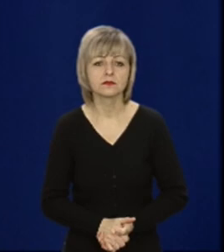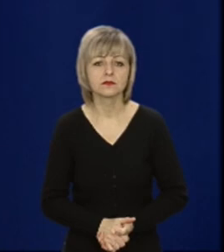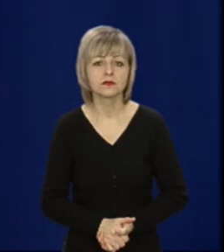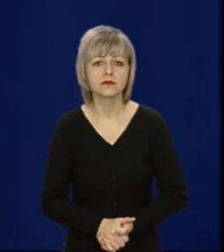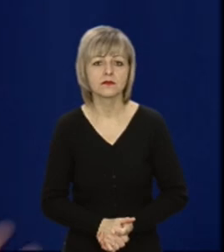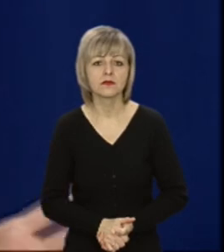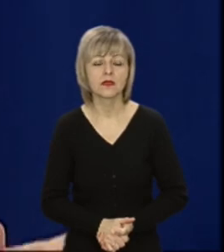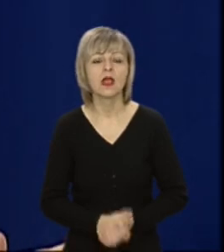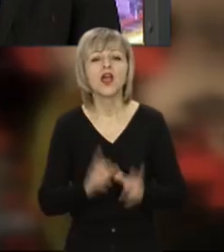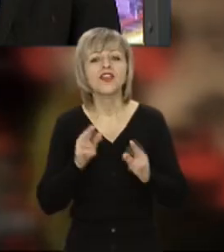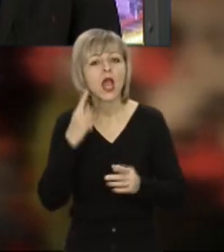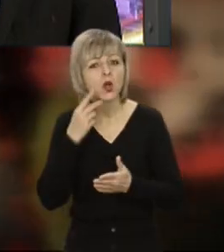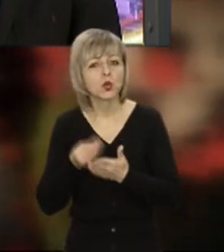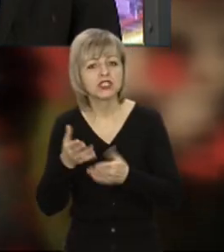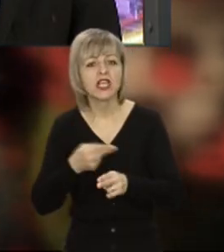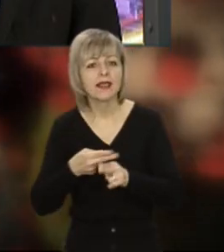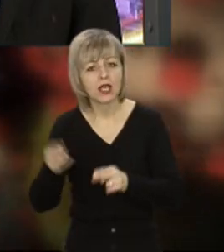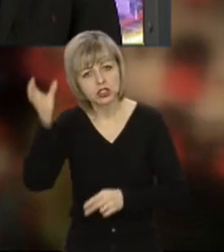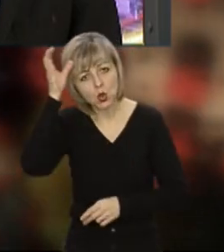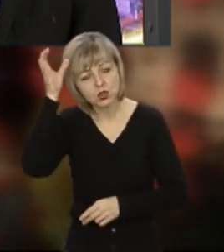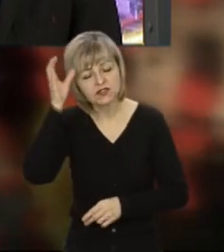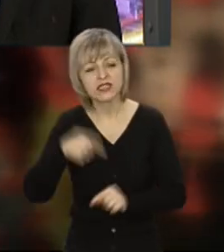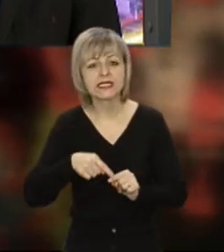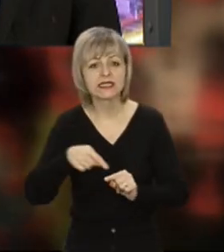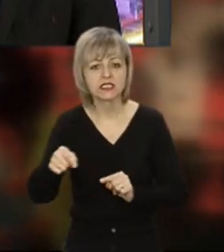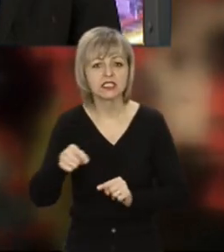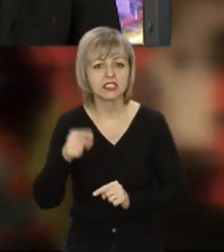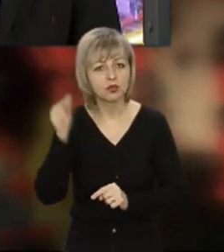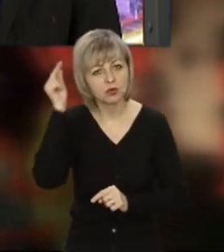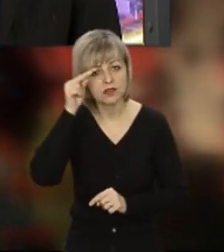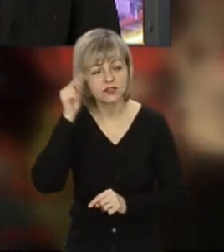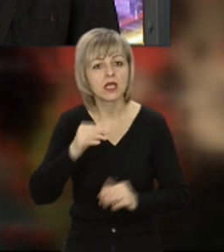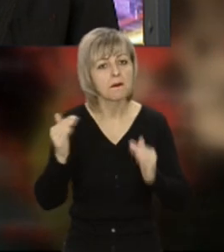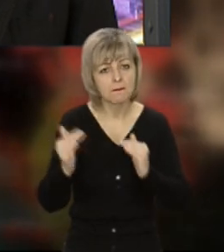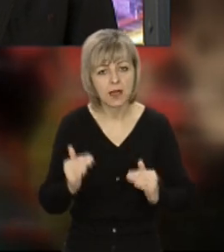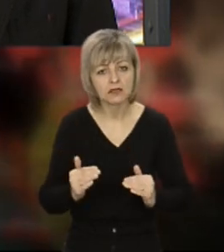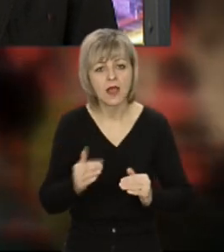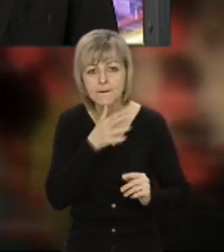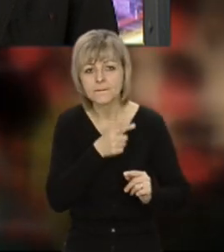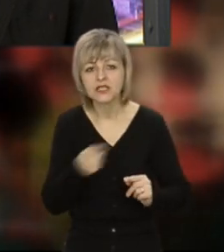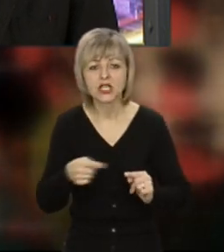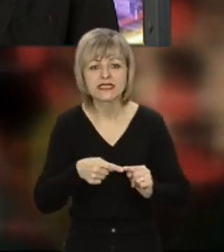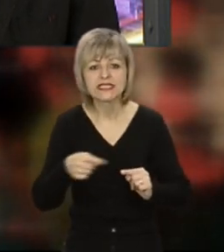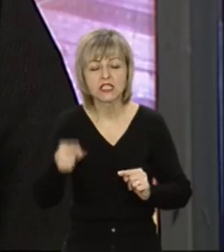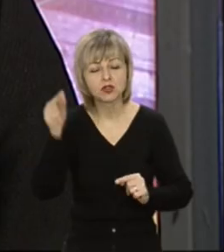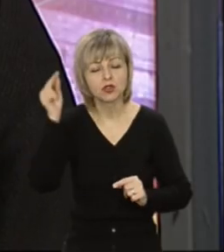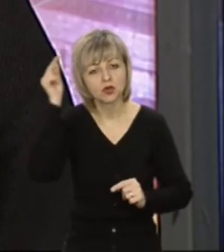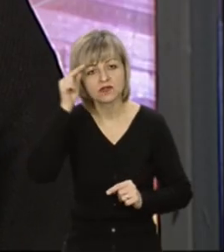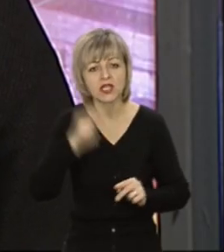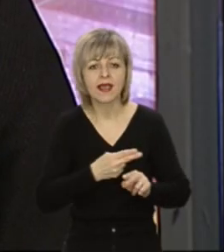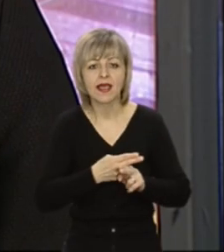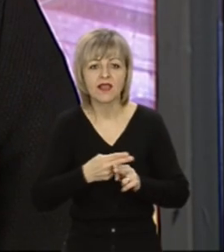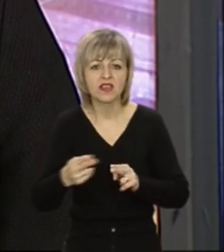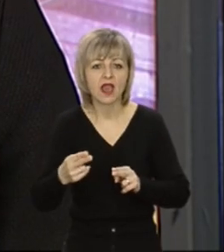Пане Олександр, як оцінюєте якість освіти на дистанційному навчанні? Падає в Оначині? час дистанційного навчання якість